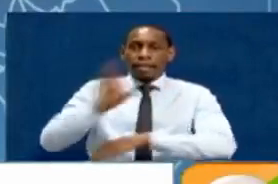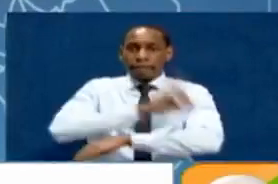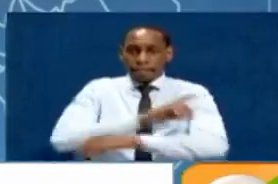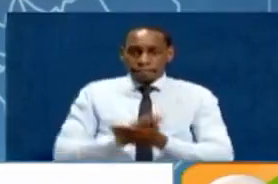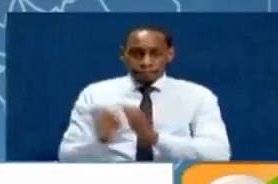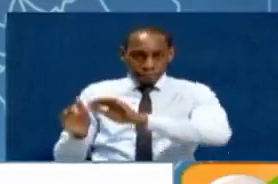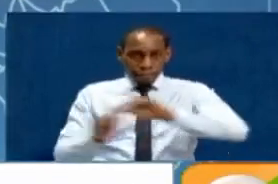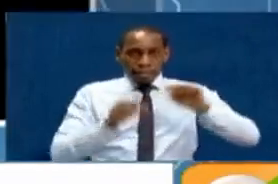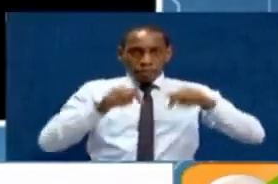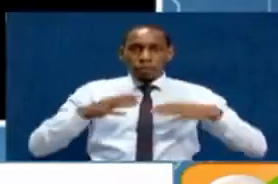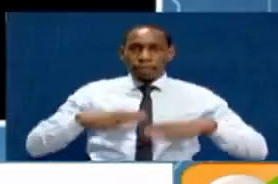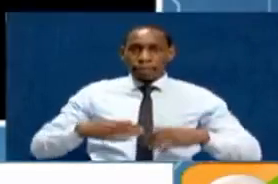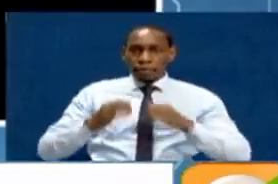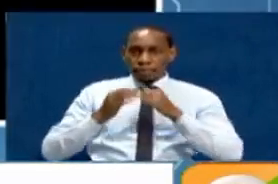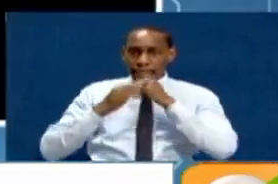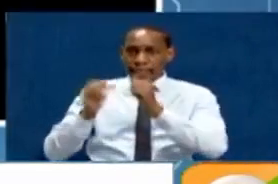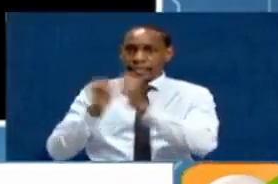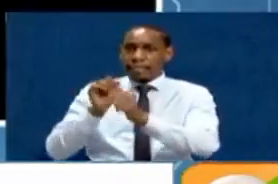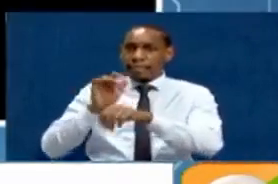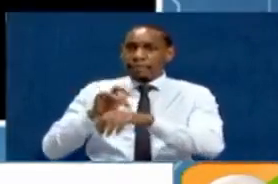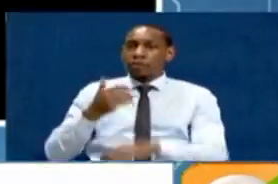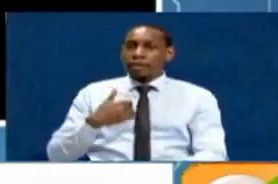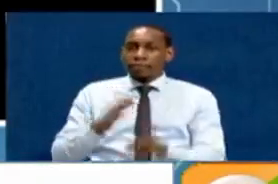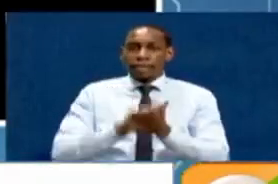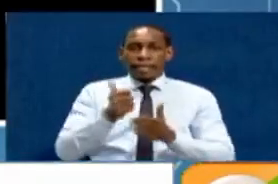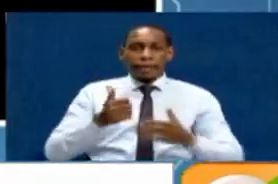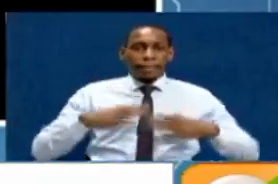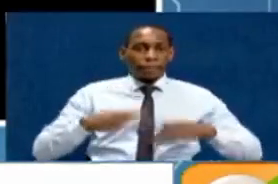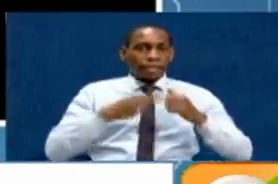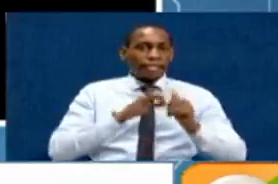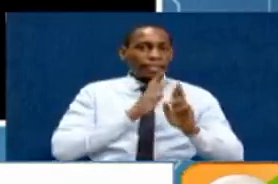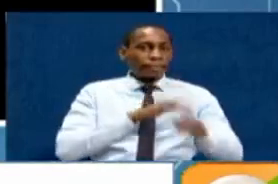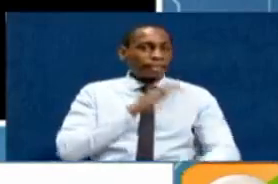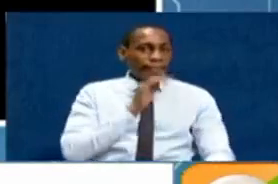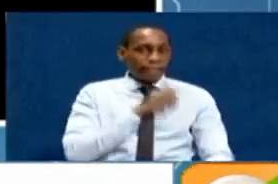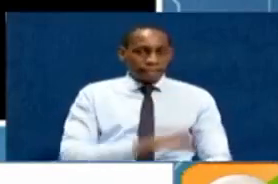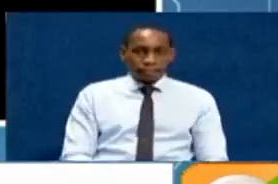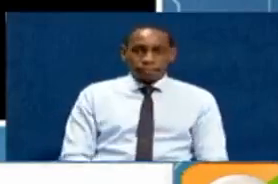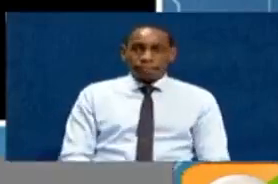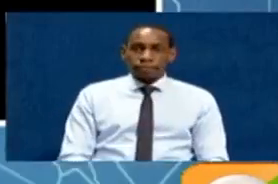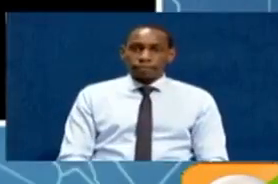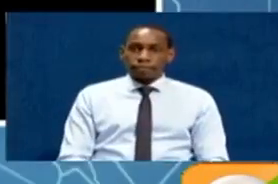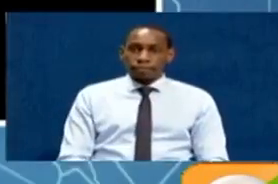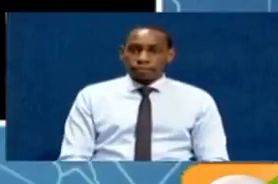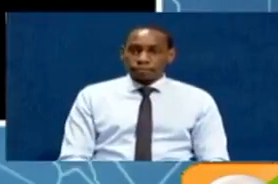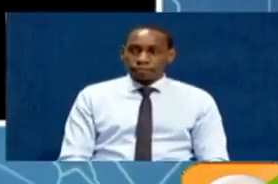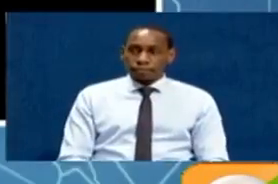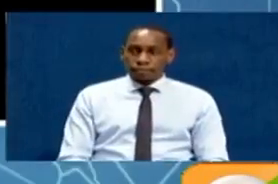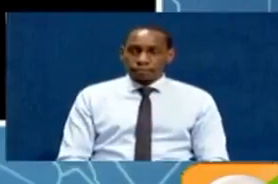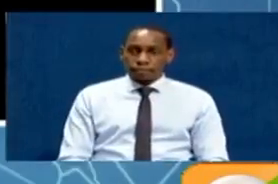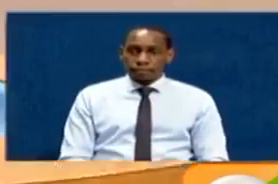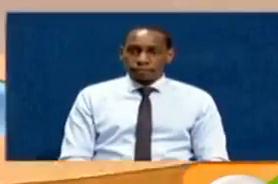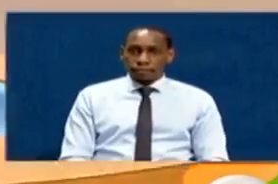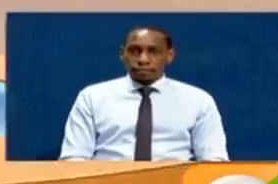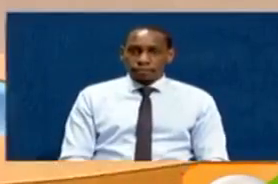kilasiku. Hileo watu mianane na kumi wakiambukizo huku wengine wanane wakiripotiwa kufariki. Raquel Mugai, Roeninga, Citizen.